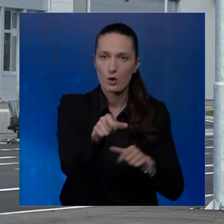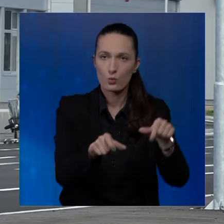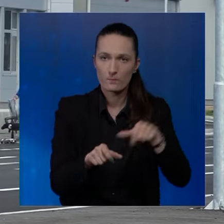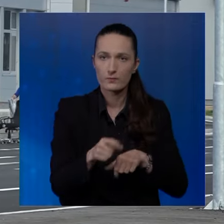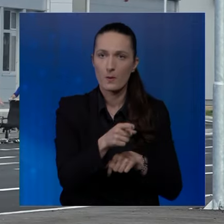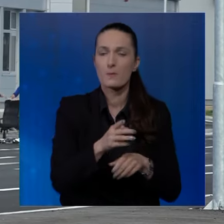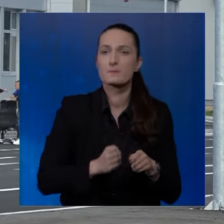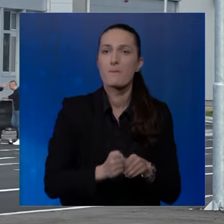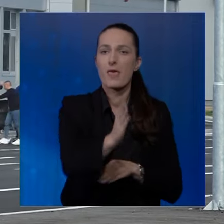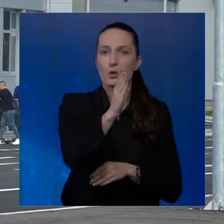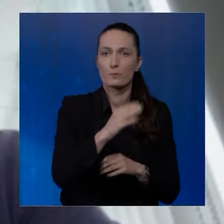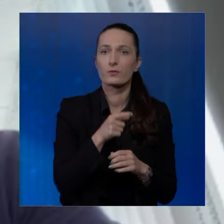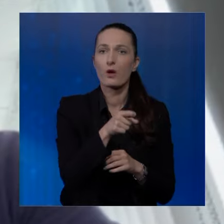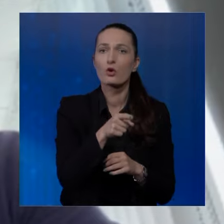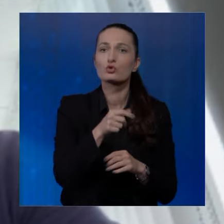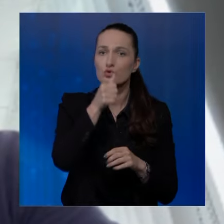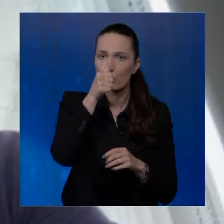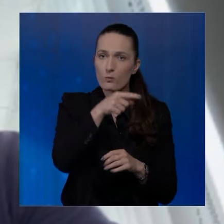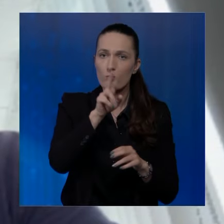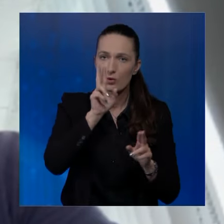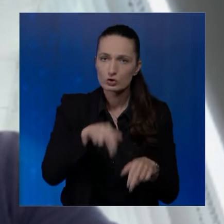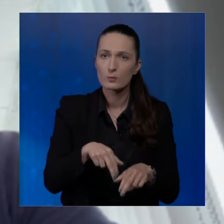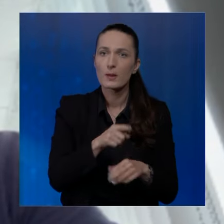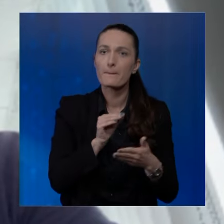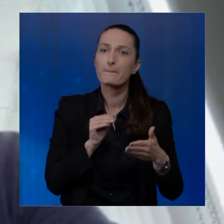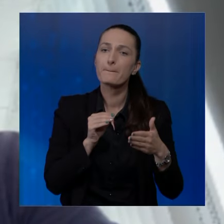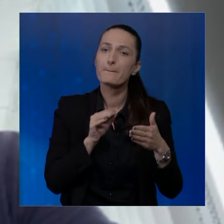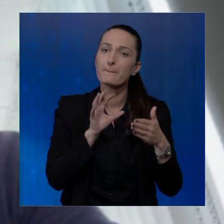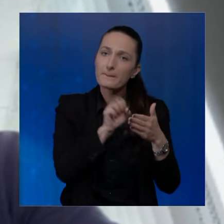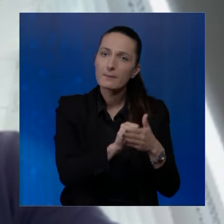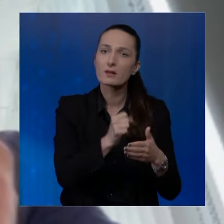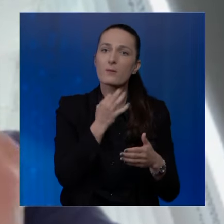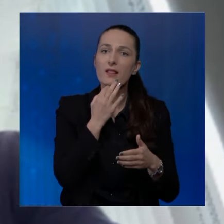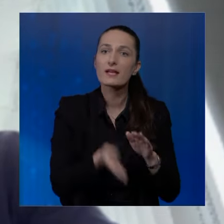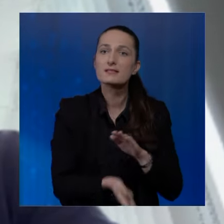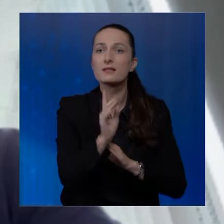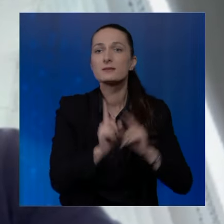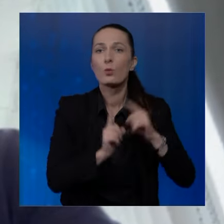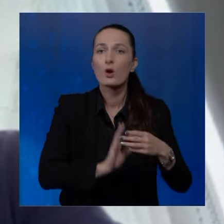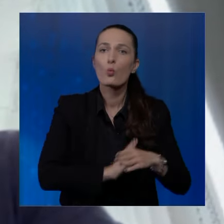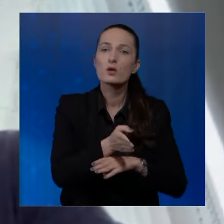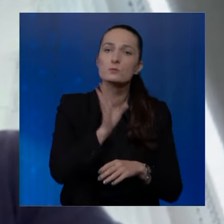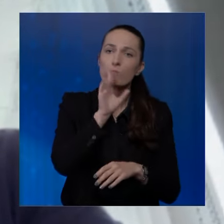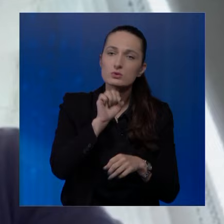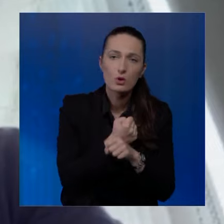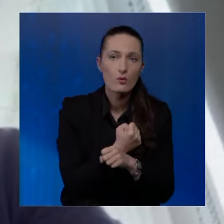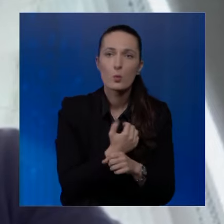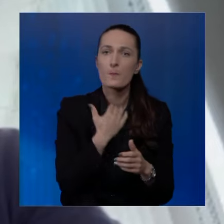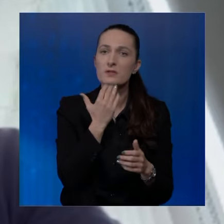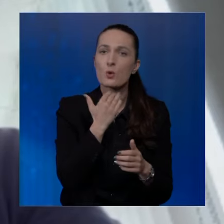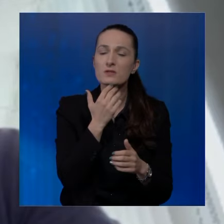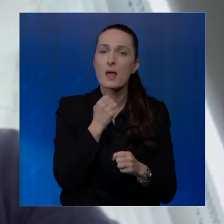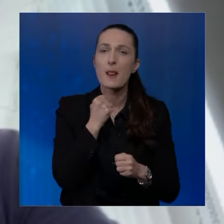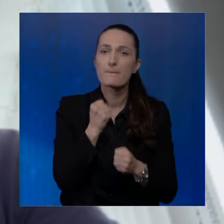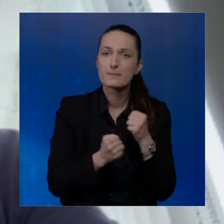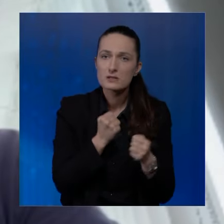pojednom saobraćenom trakom po smjeru kretanja. I ono što možemo da primijetimo, dakle, kada izlazimo iz BiH, ulazimo u